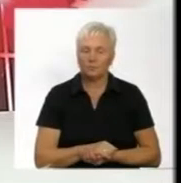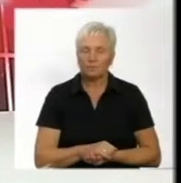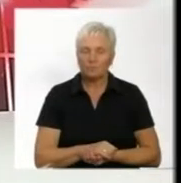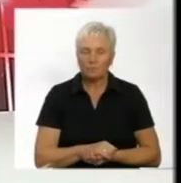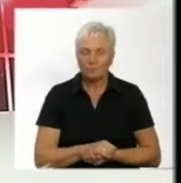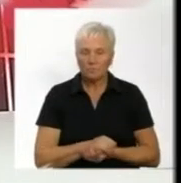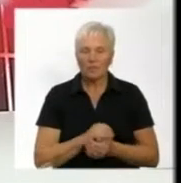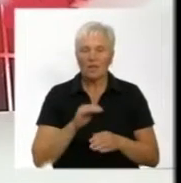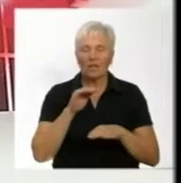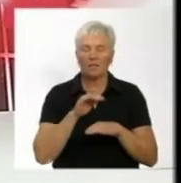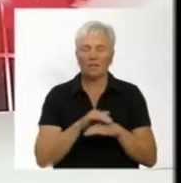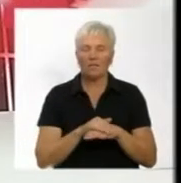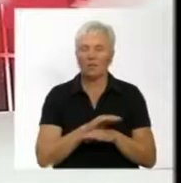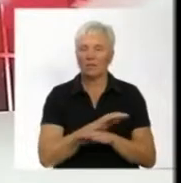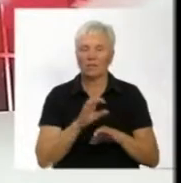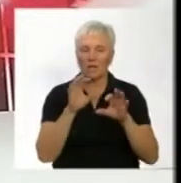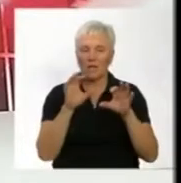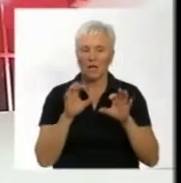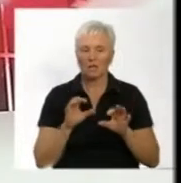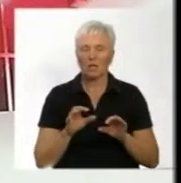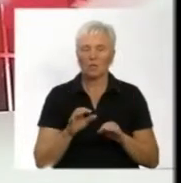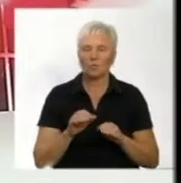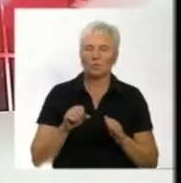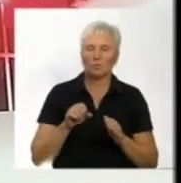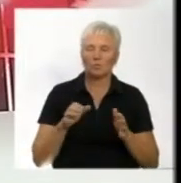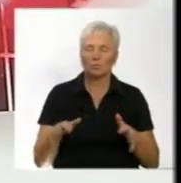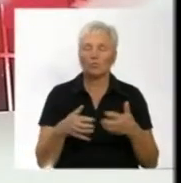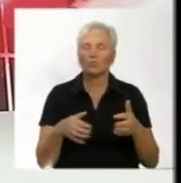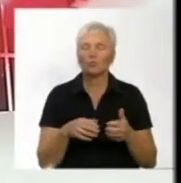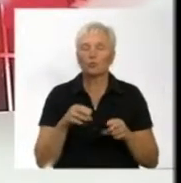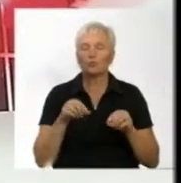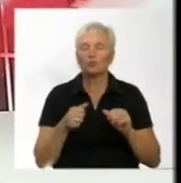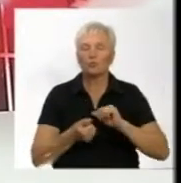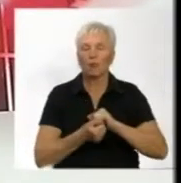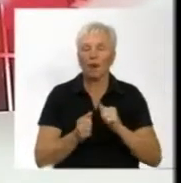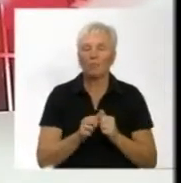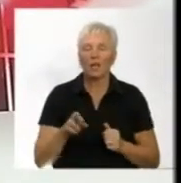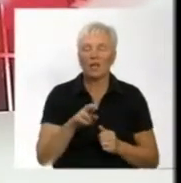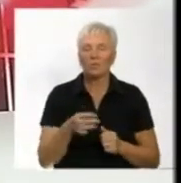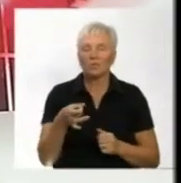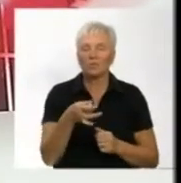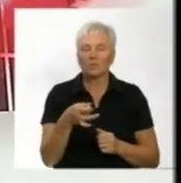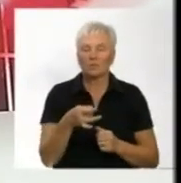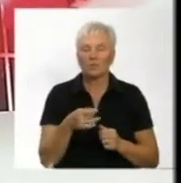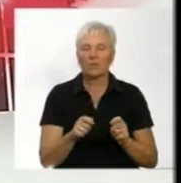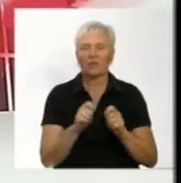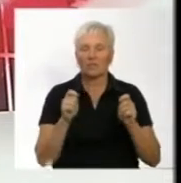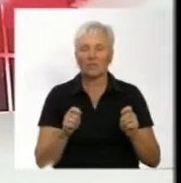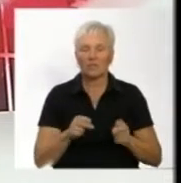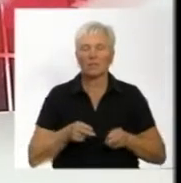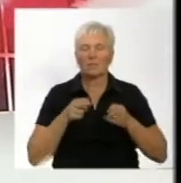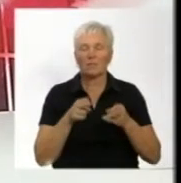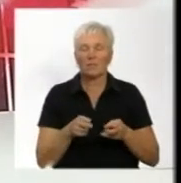За фактом незаконного виду будку піщаного каменю в селі Русова, на Ямпільщині поліція встигла кримінальне провадження.